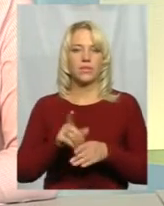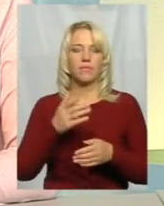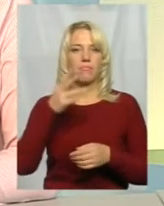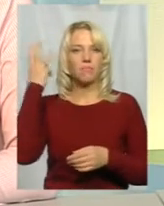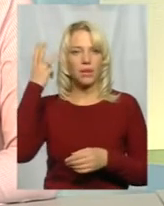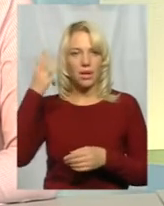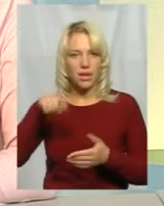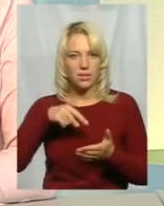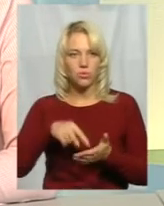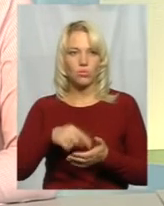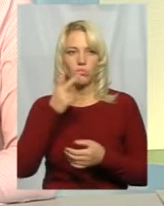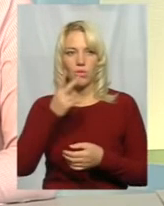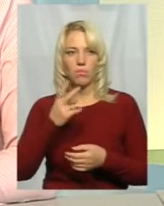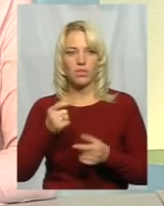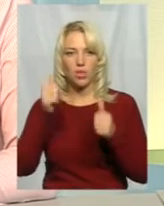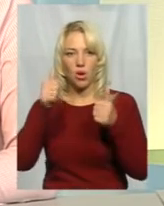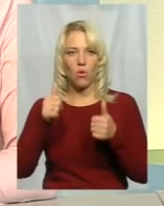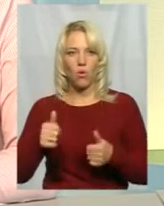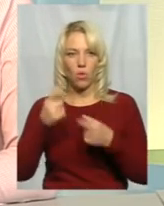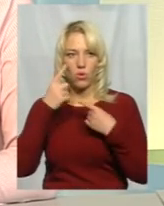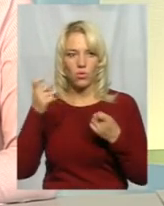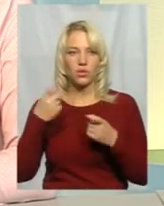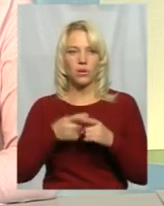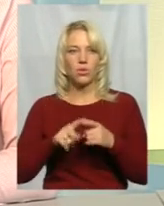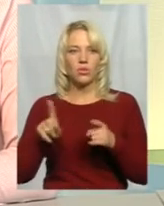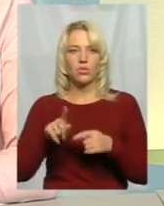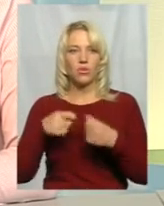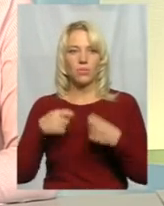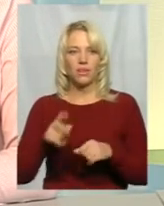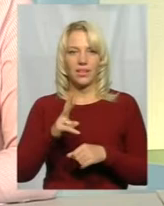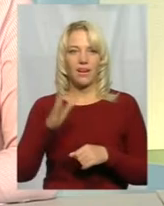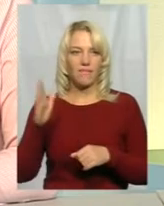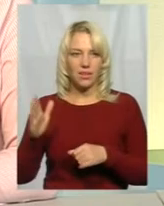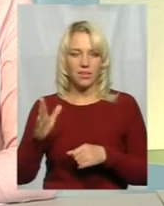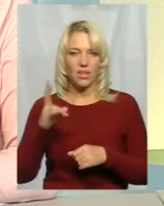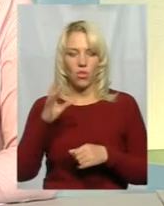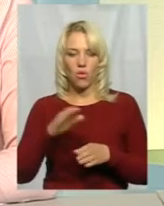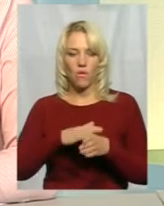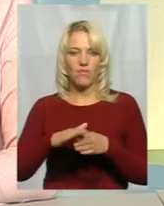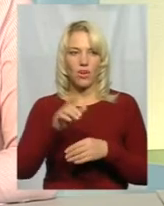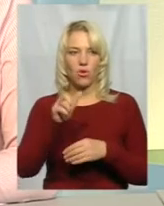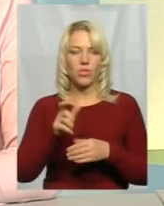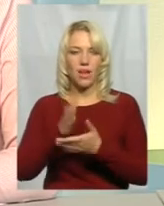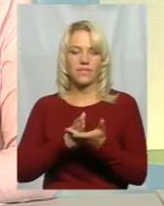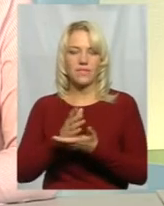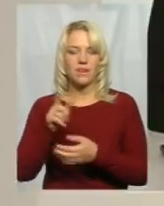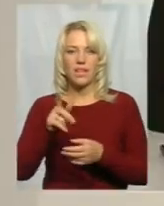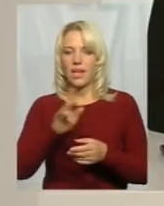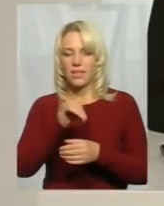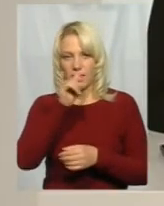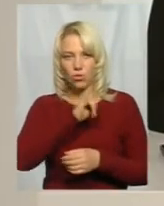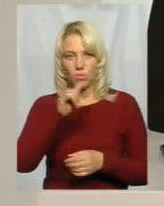побачивши оголошення про те, що він продає квартиру, але виконавців він не допускав туди для